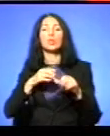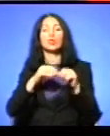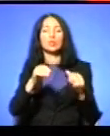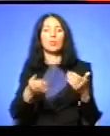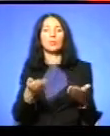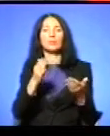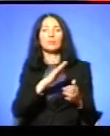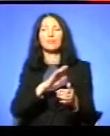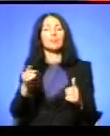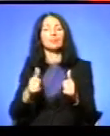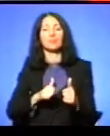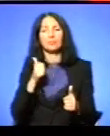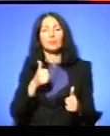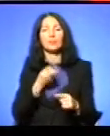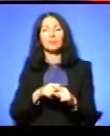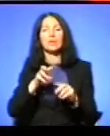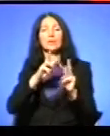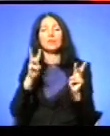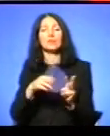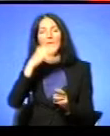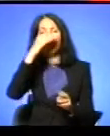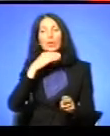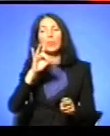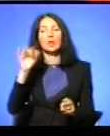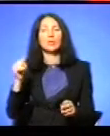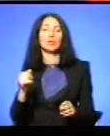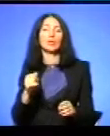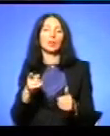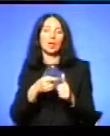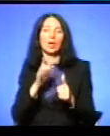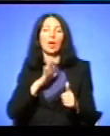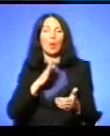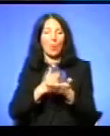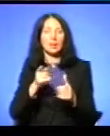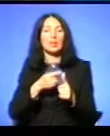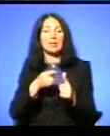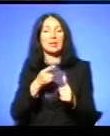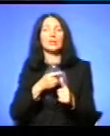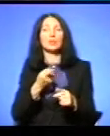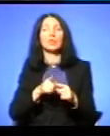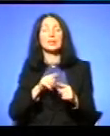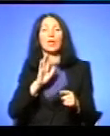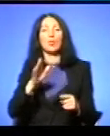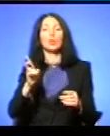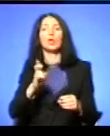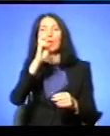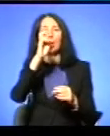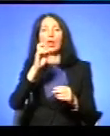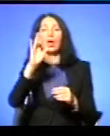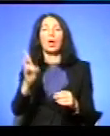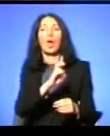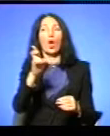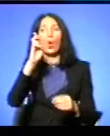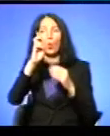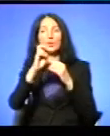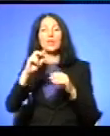святий Будет святкувати ми його Це буде храм Костел Святого Івана Павла ІІ